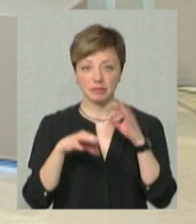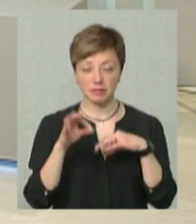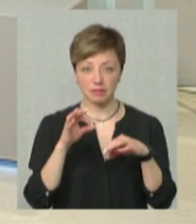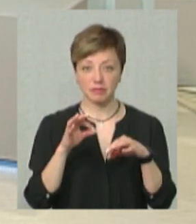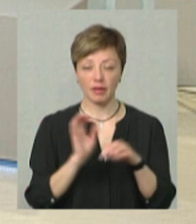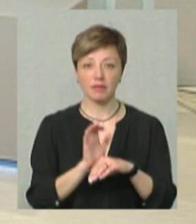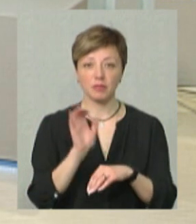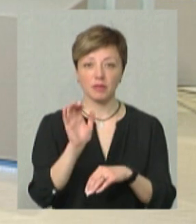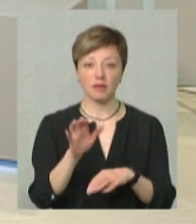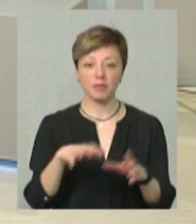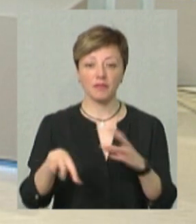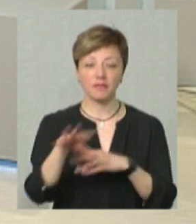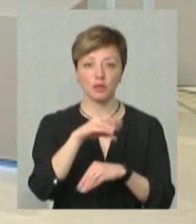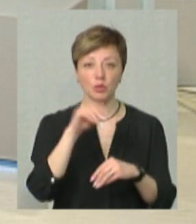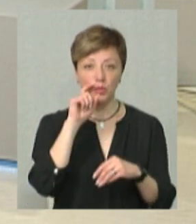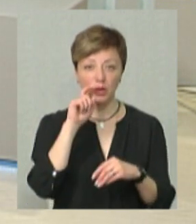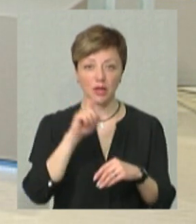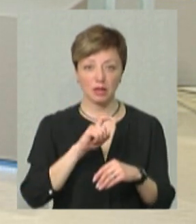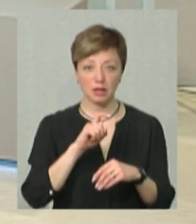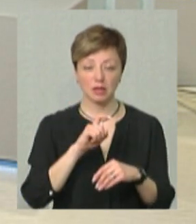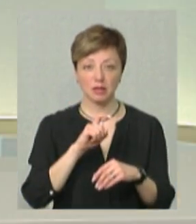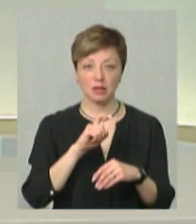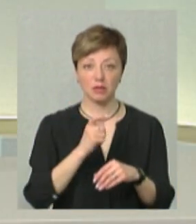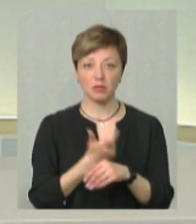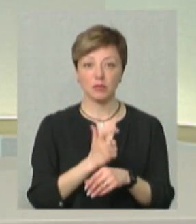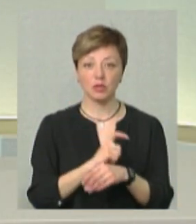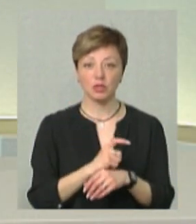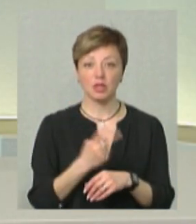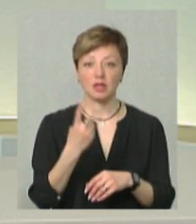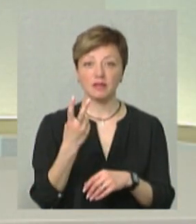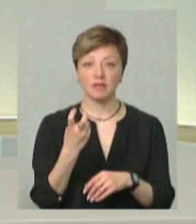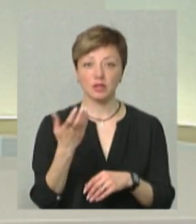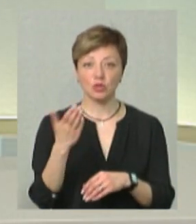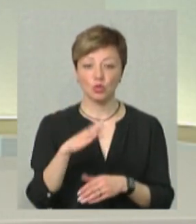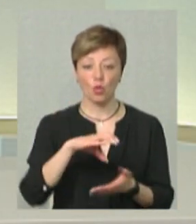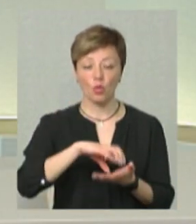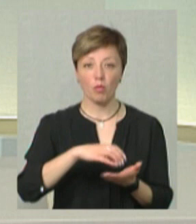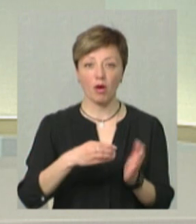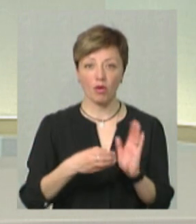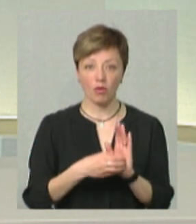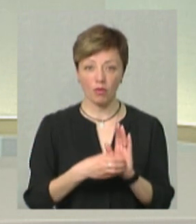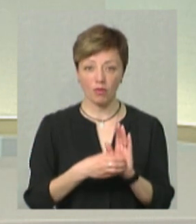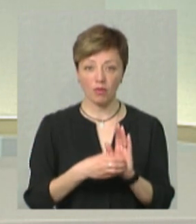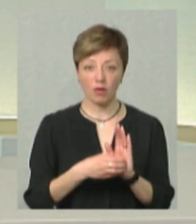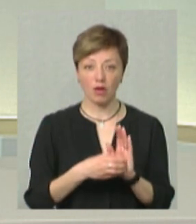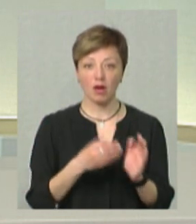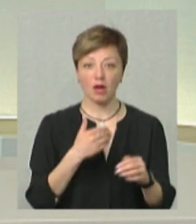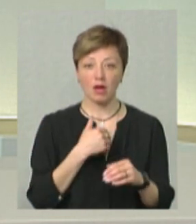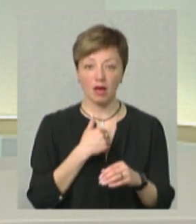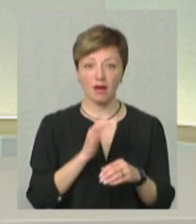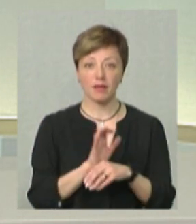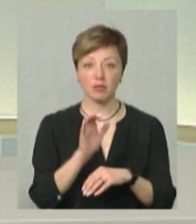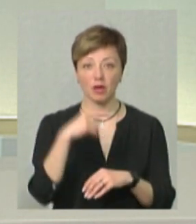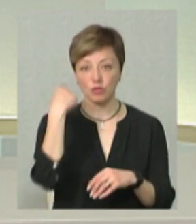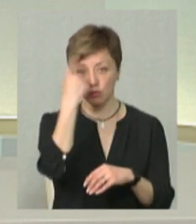Відправляв Ян по всій Україні, більше 200 упаковок Ян відправив особисто. Тобто